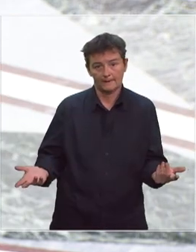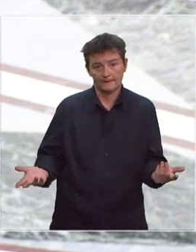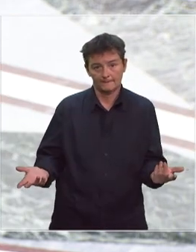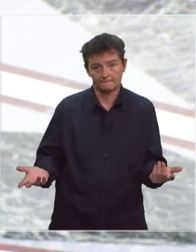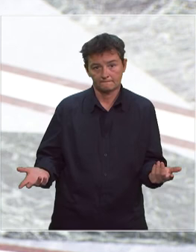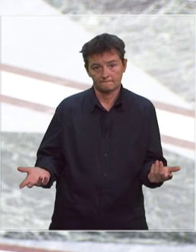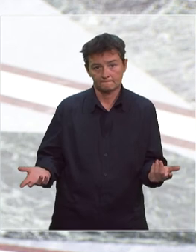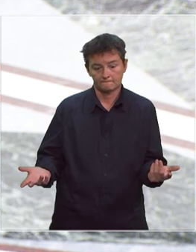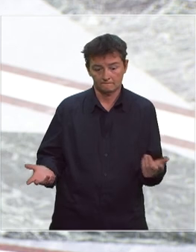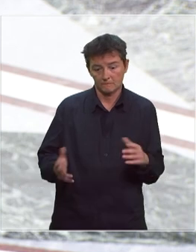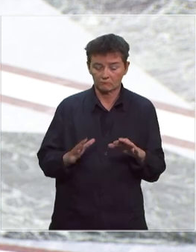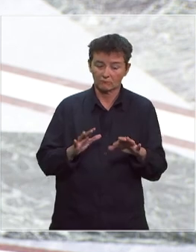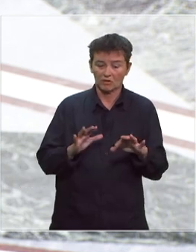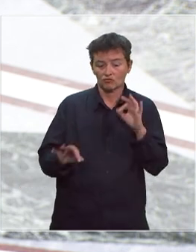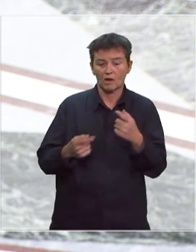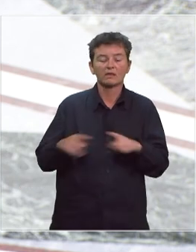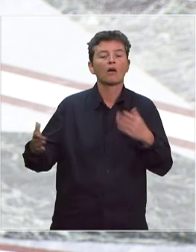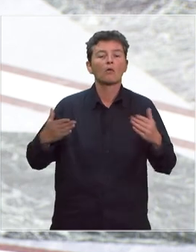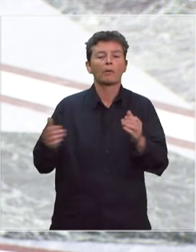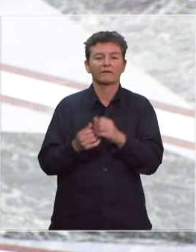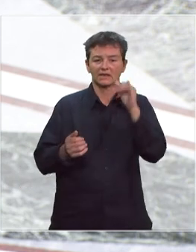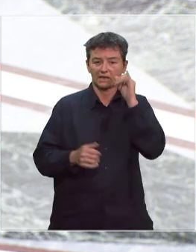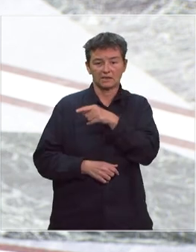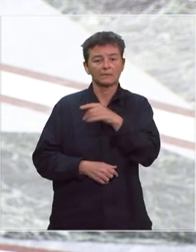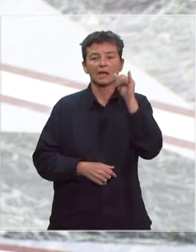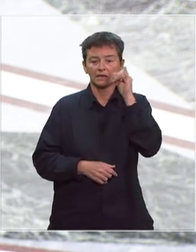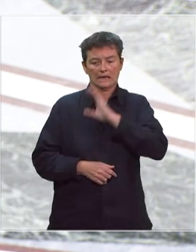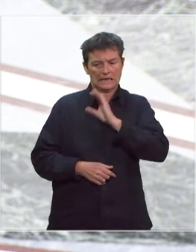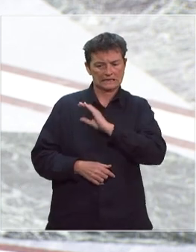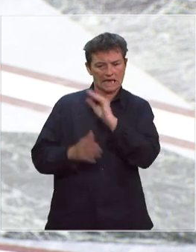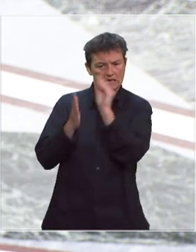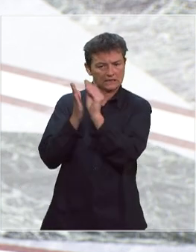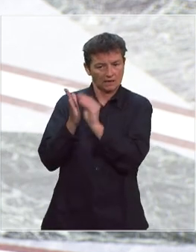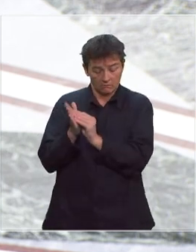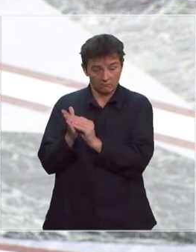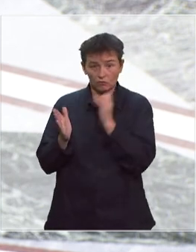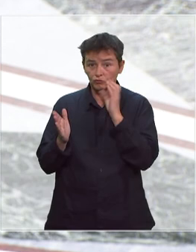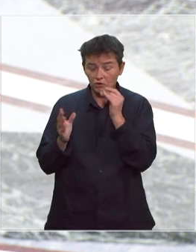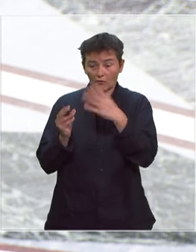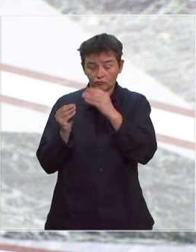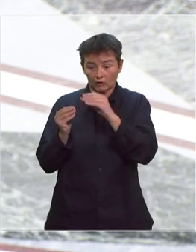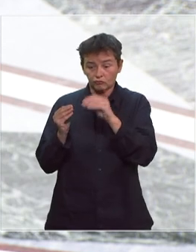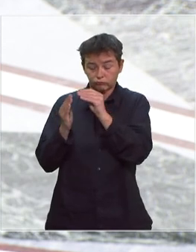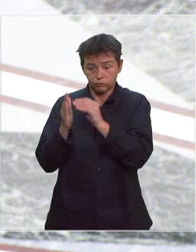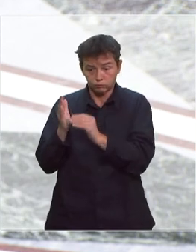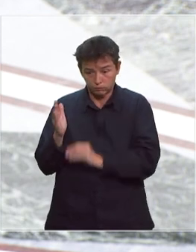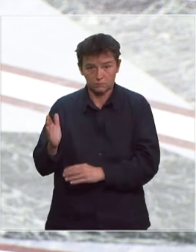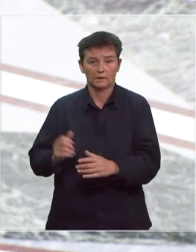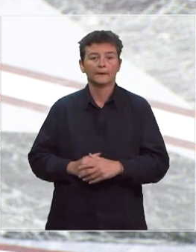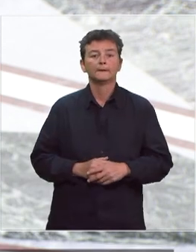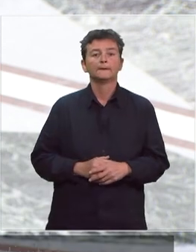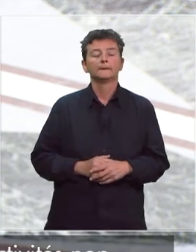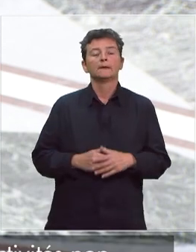différent que nous avons fait. D'ailleurs, l'Italie, qui a essayé de faire une liste, n'arrête pas d'ajouter la liste tous les jours à cause de cette interdépendance des secteurs.